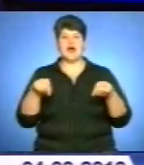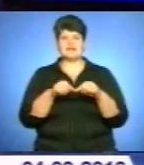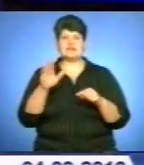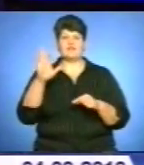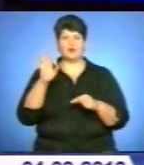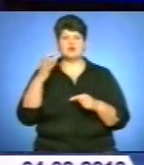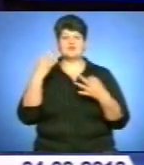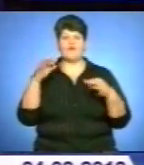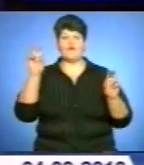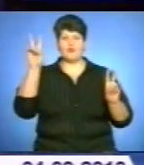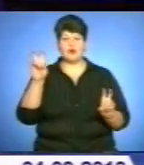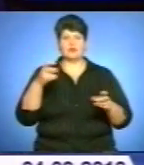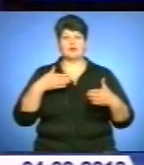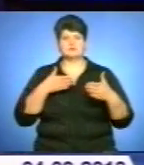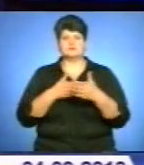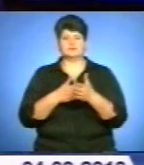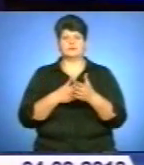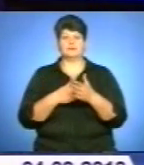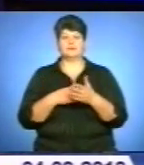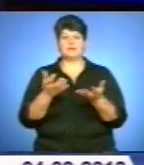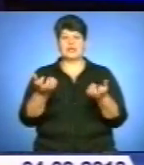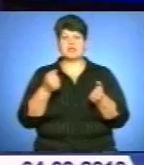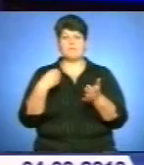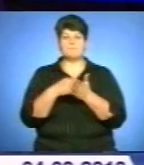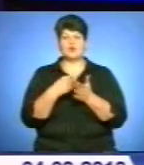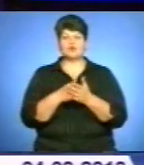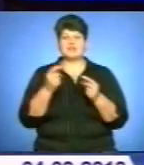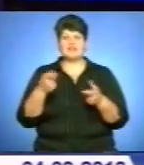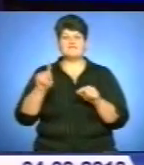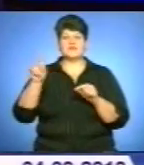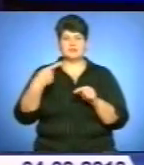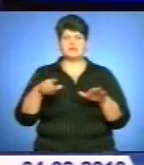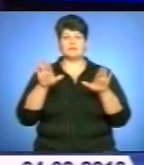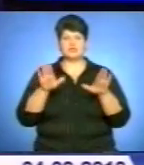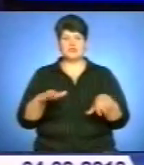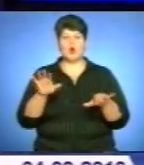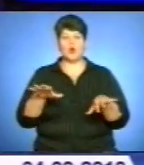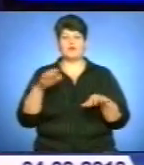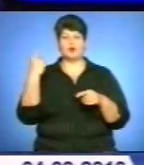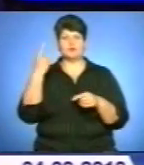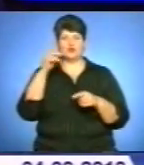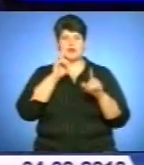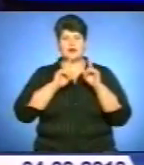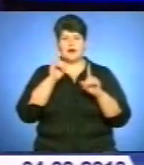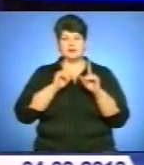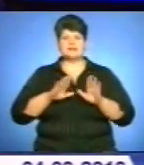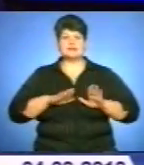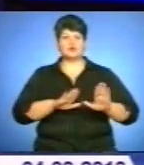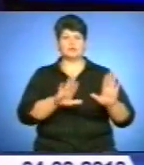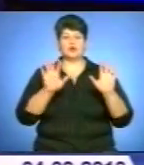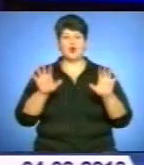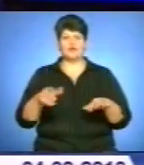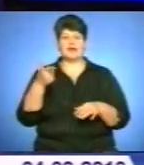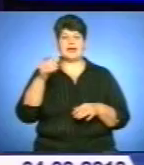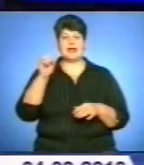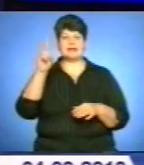раді блокує прийняття бюджету Тернопільщини, вимагаючи посаду голови обласної ради. Заступник голови облдержадміністрації Василь